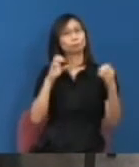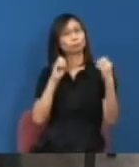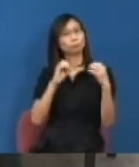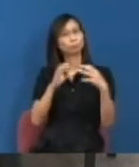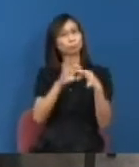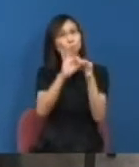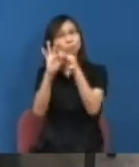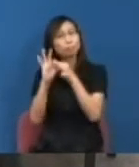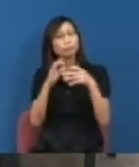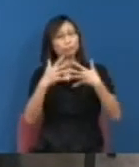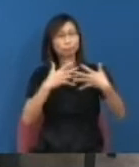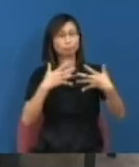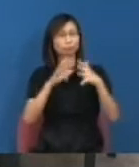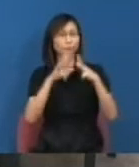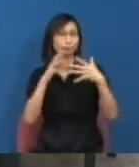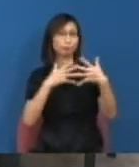相關的部分